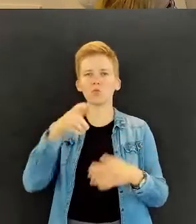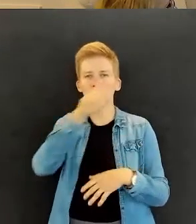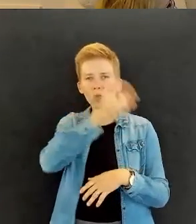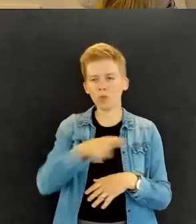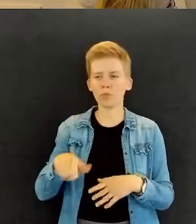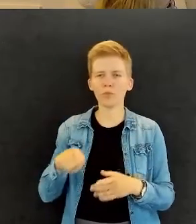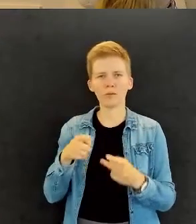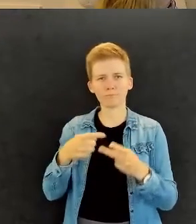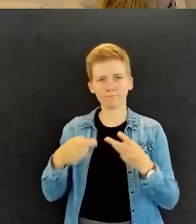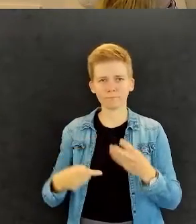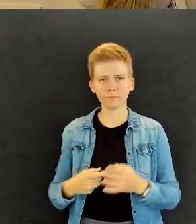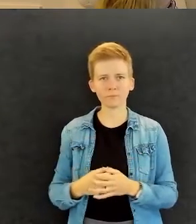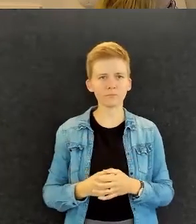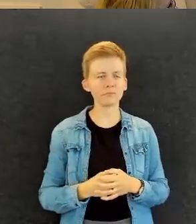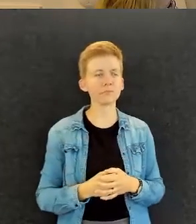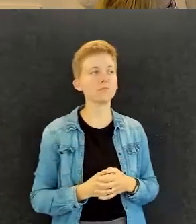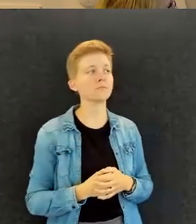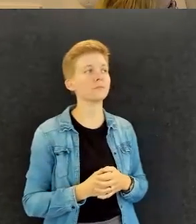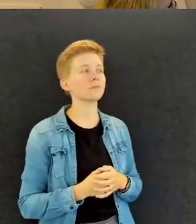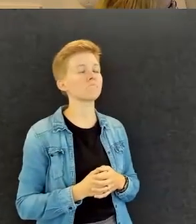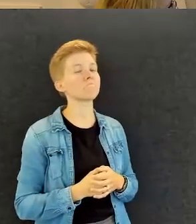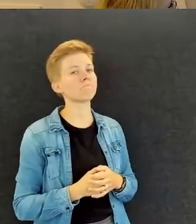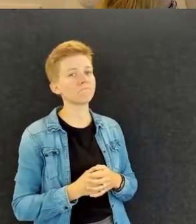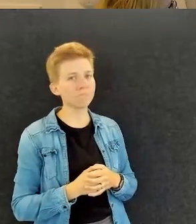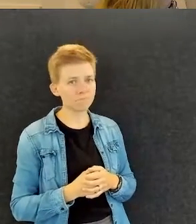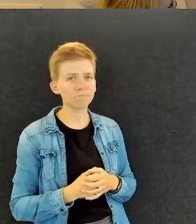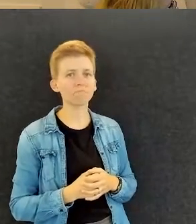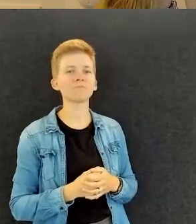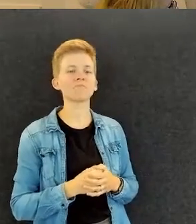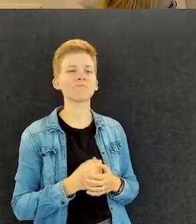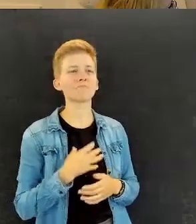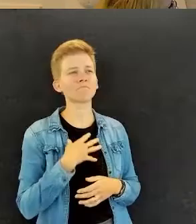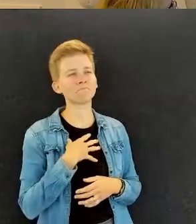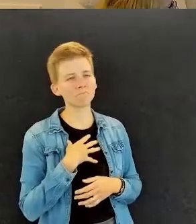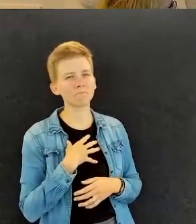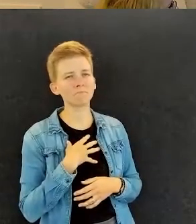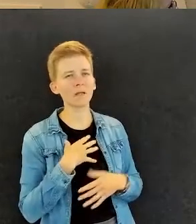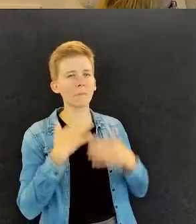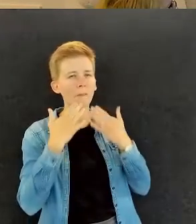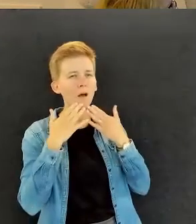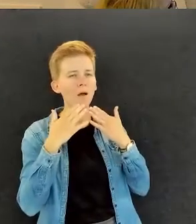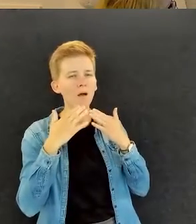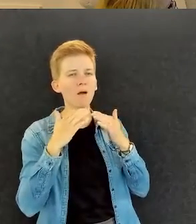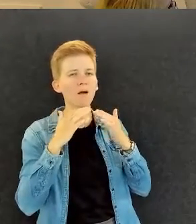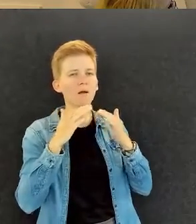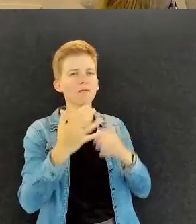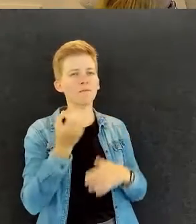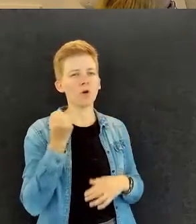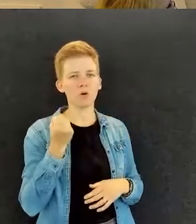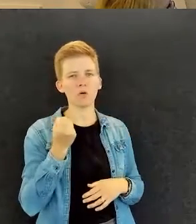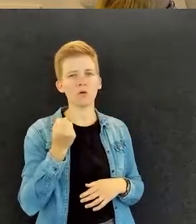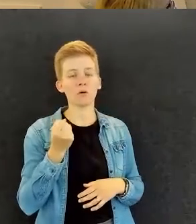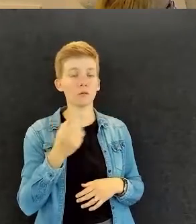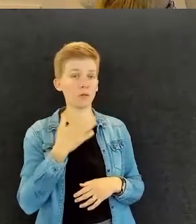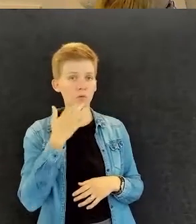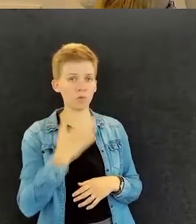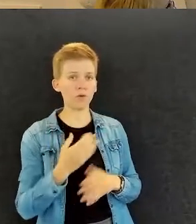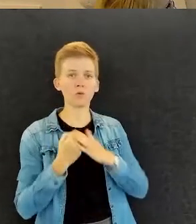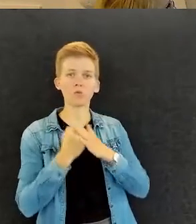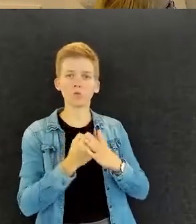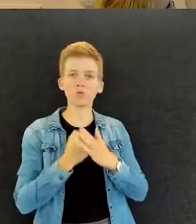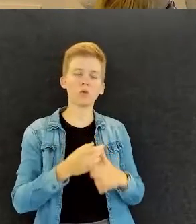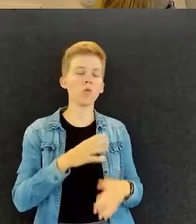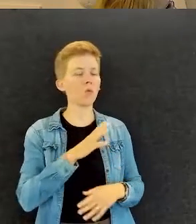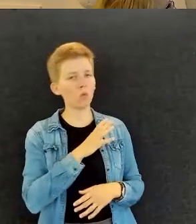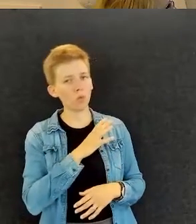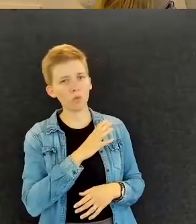Siinä on varmaan vielä parantamisen varaa. Se on minusta hyvä, että tällaisia tukia